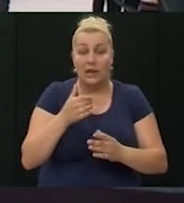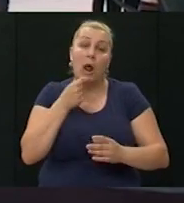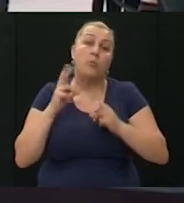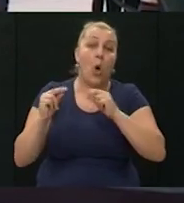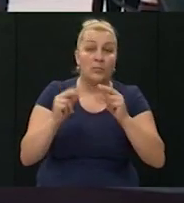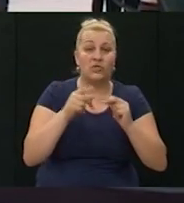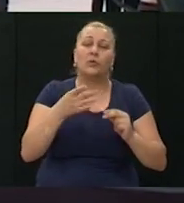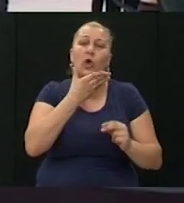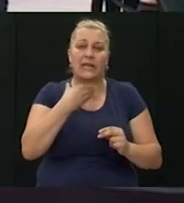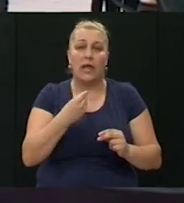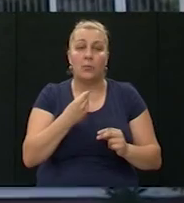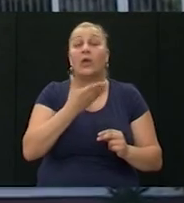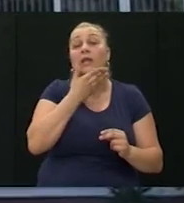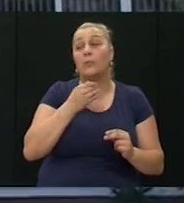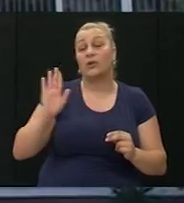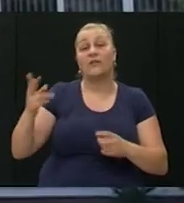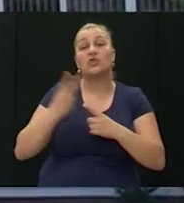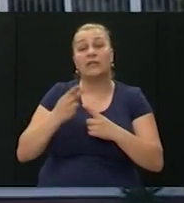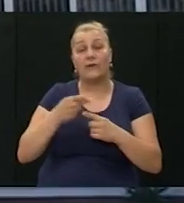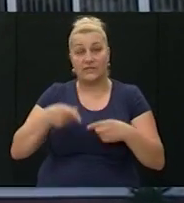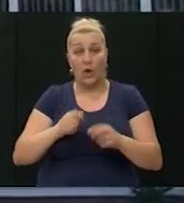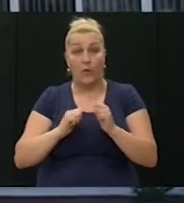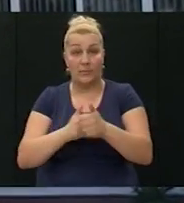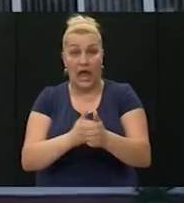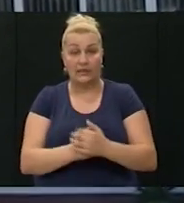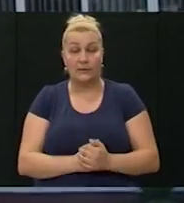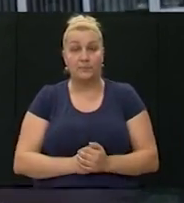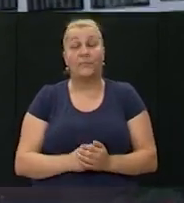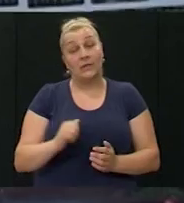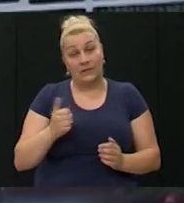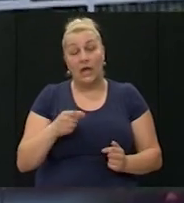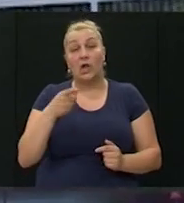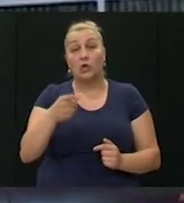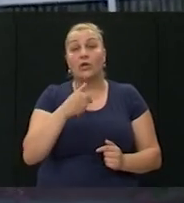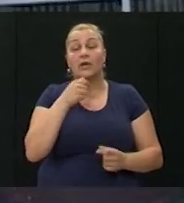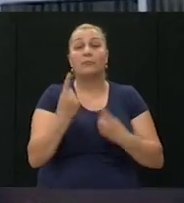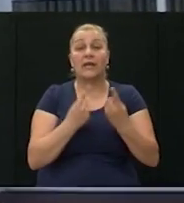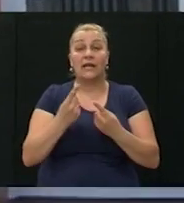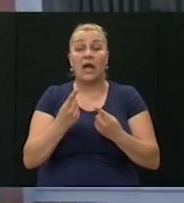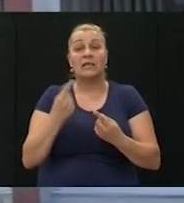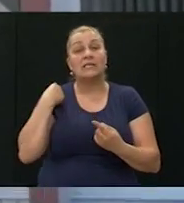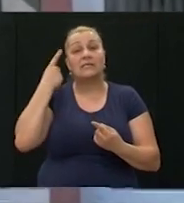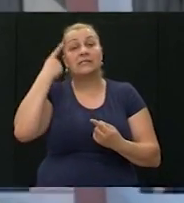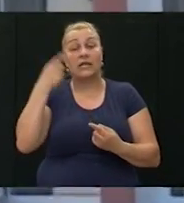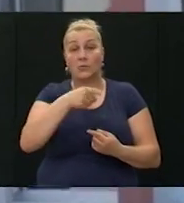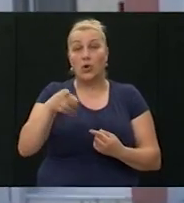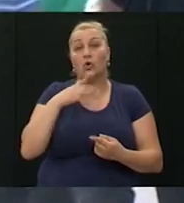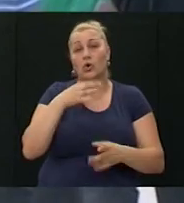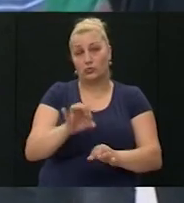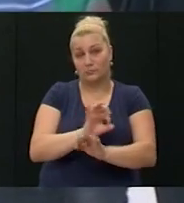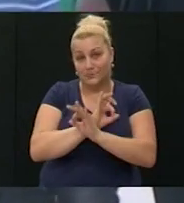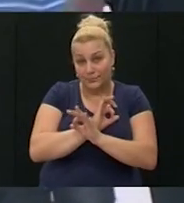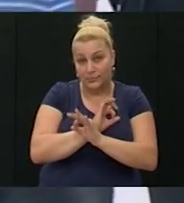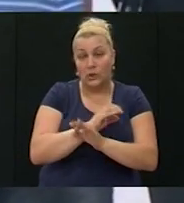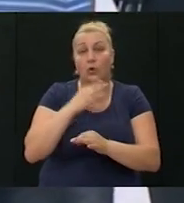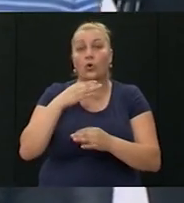zaista lijepo i lijepo da je vaša kuća popratila taj događaj. Da, uvijek je to prigoda da se sjetimo i onih, nažalosti, koji nisu s nama, koji su položili život